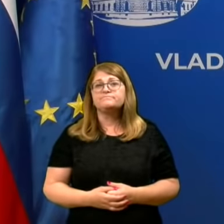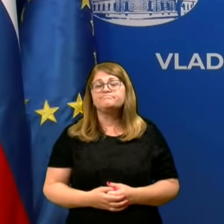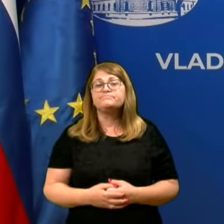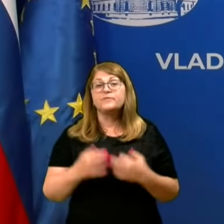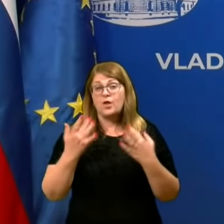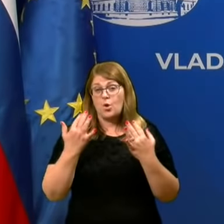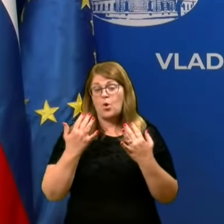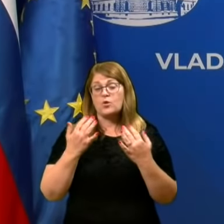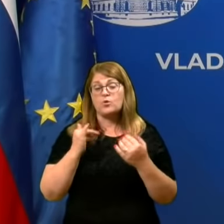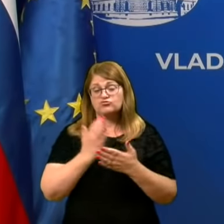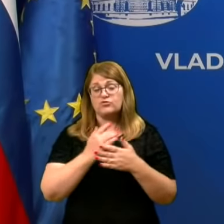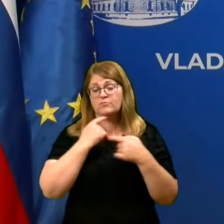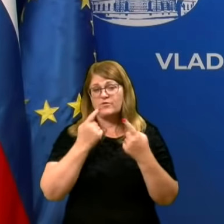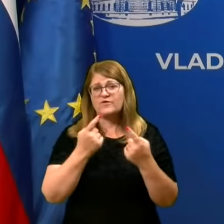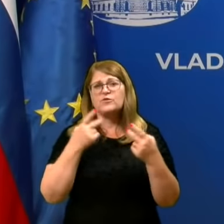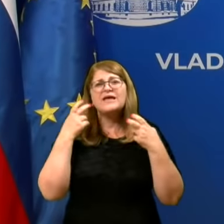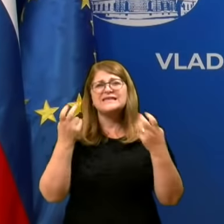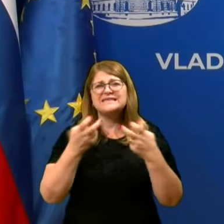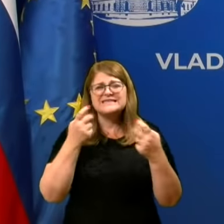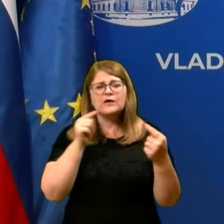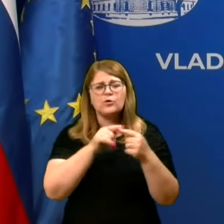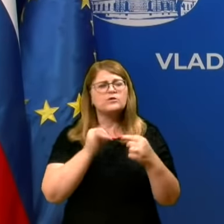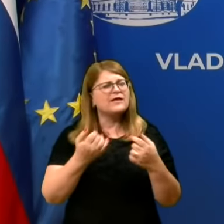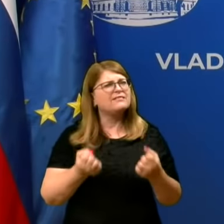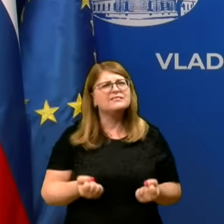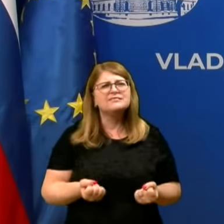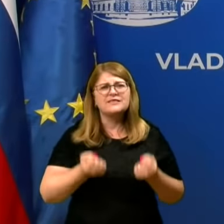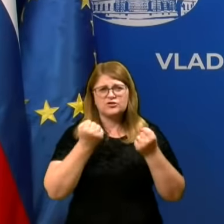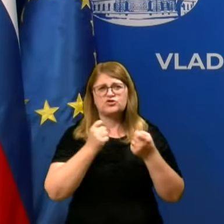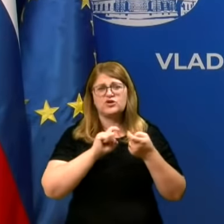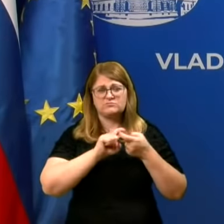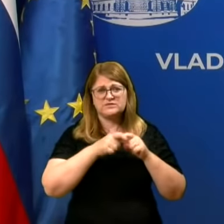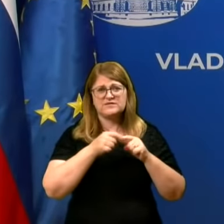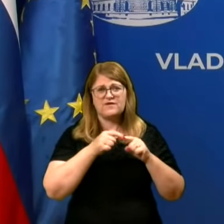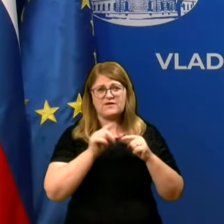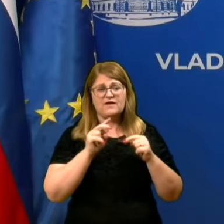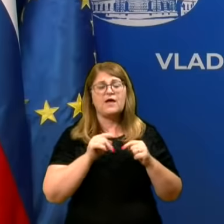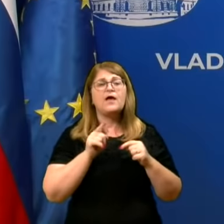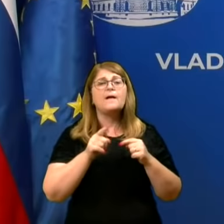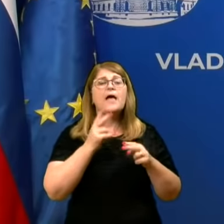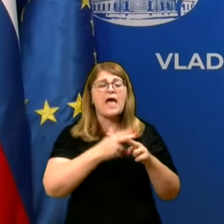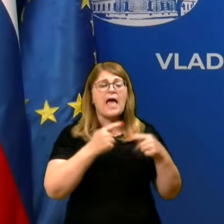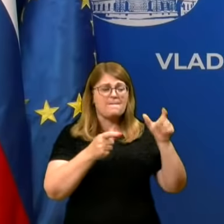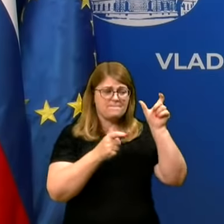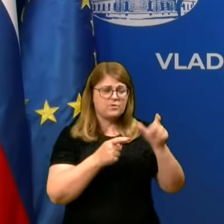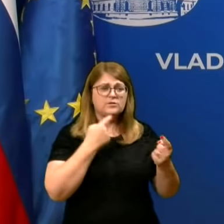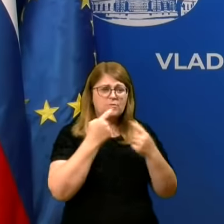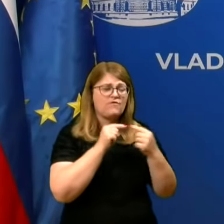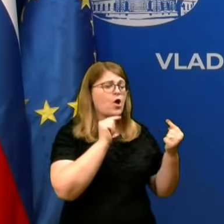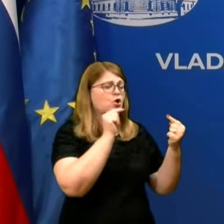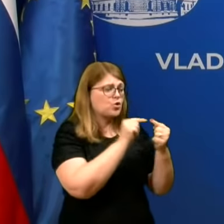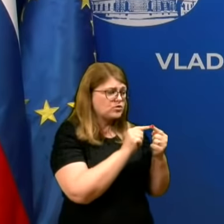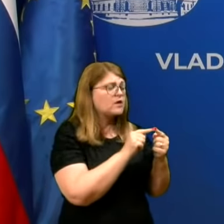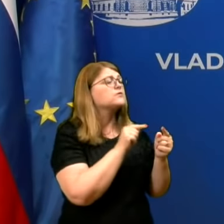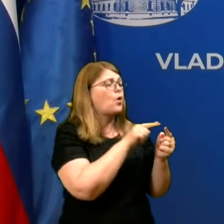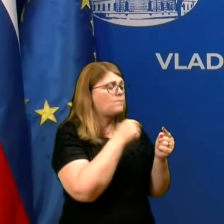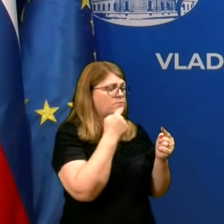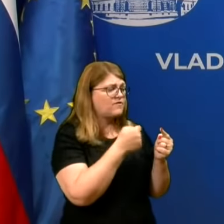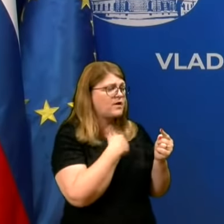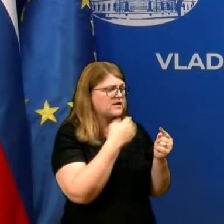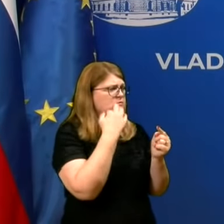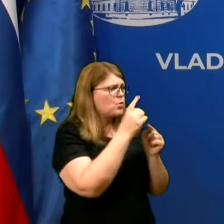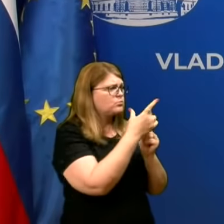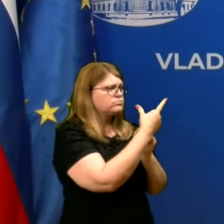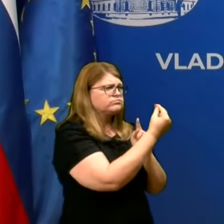Ko kar sem rekel, iskanje kontaktu je precej analogna zadeva v današnjem dnevu. Epidemiolog se pogovori s kontaktom, ta povezko mi je bil v stiku, pred